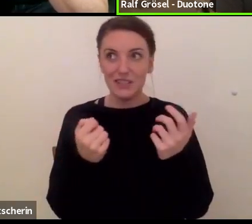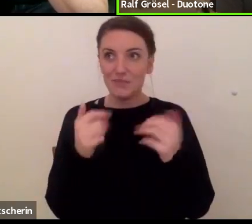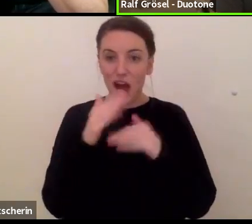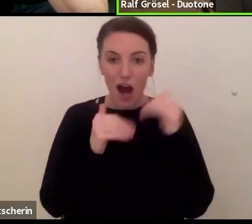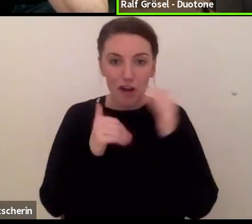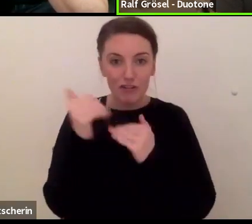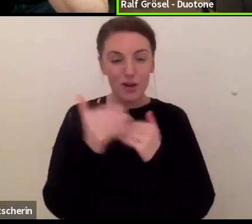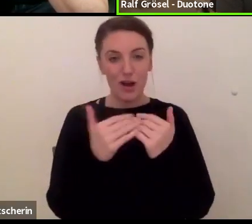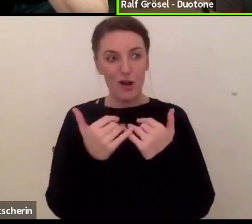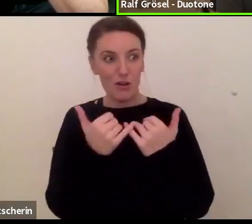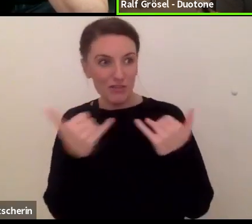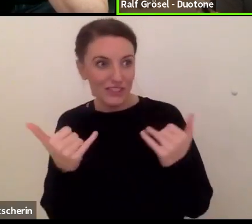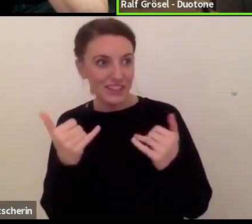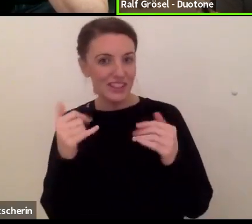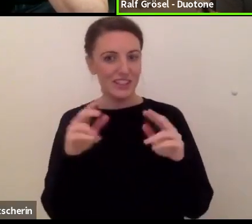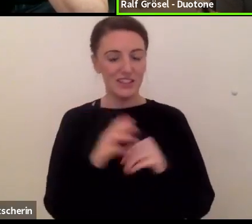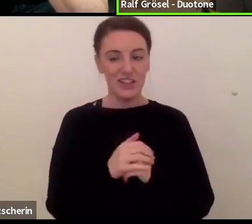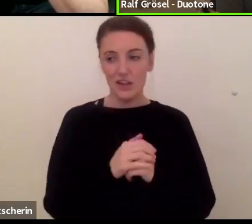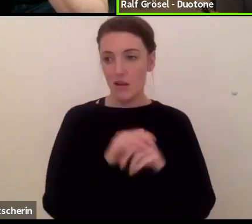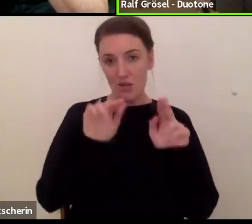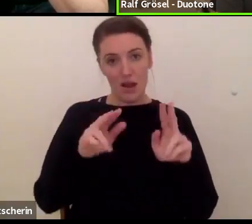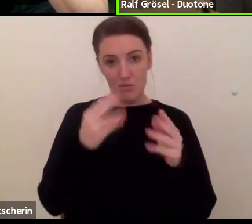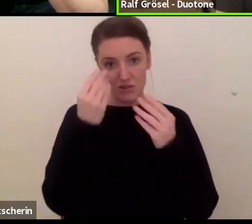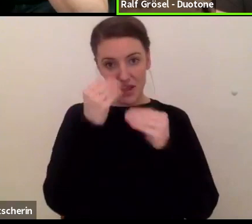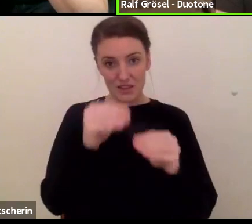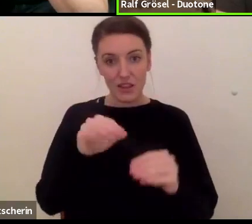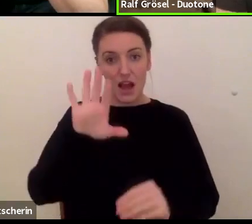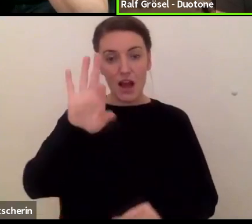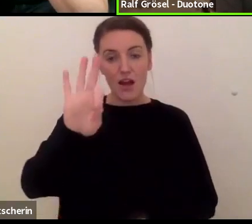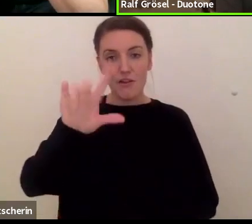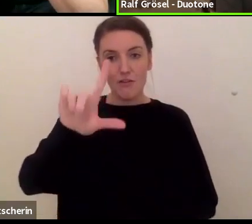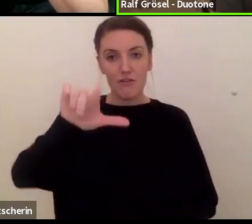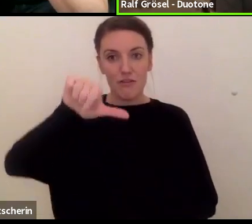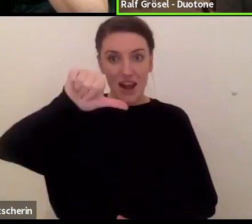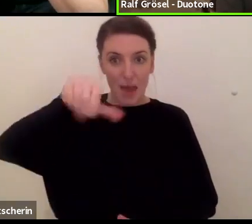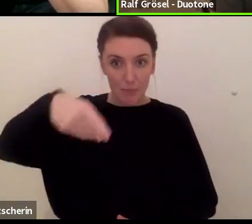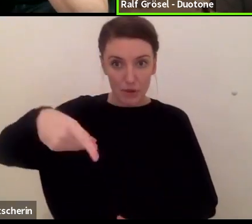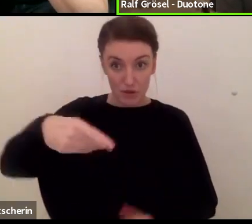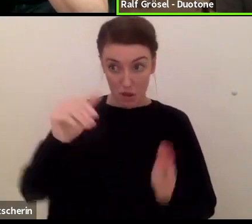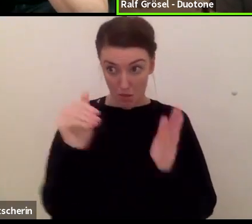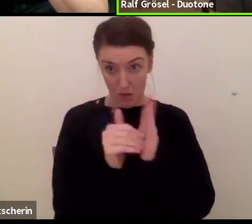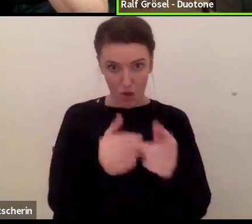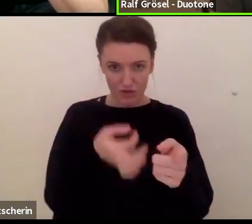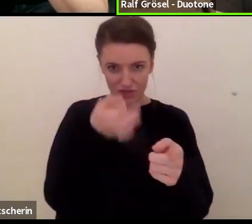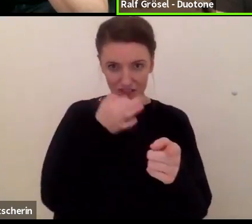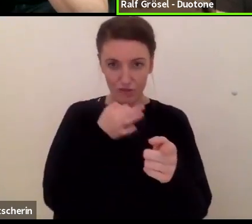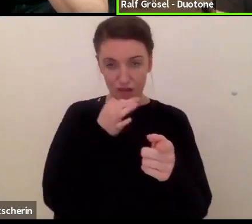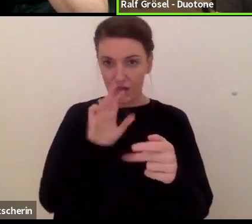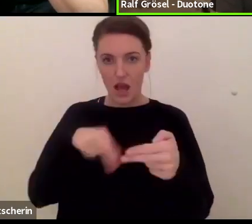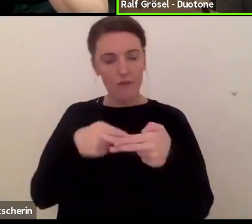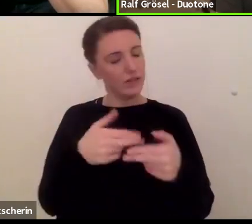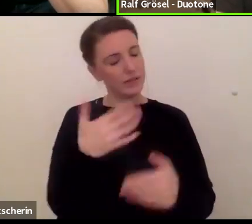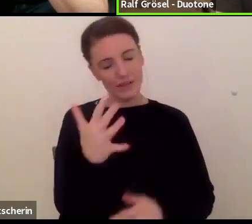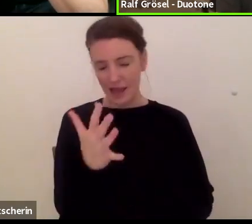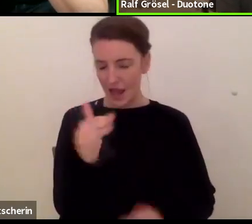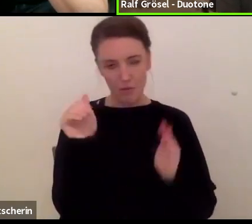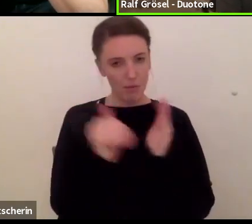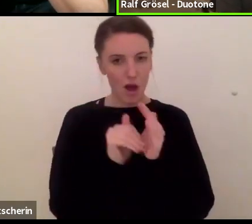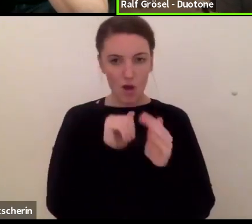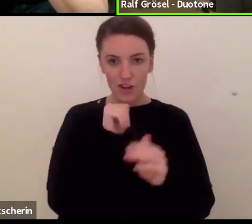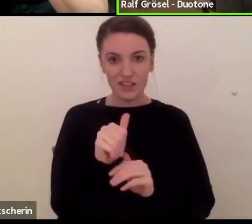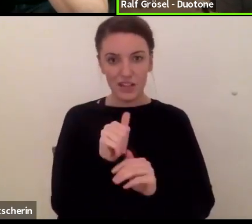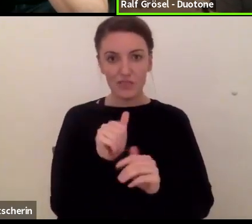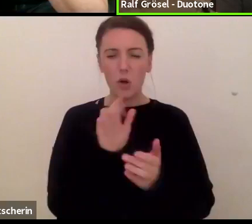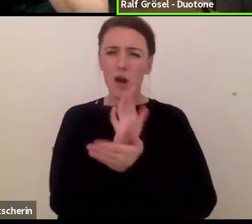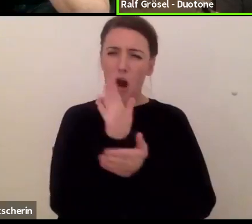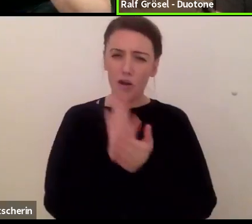ganz ehrlich sagen, nein, der Kite braucht keine Flap, weil das tatsächlich einfach den Aufwand, den ich betreiben